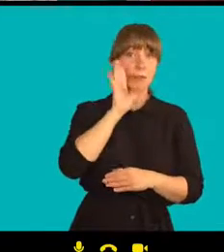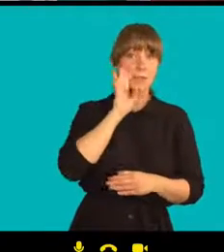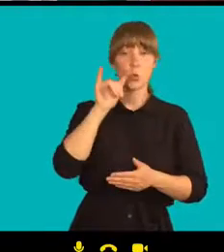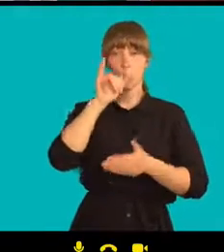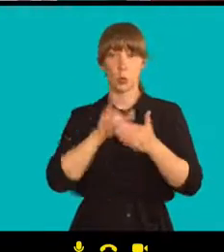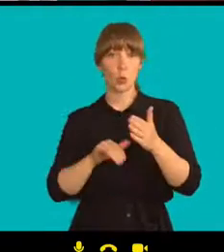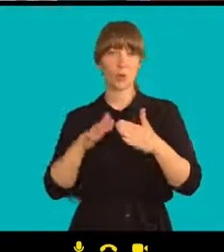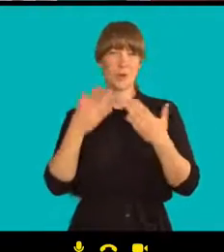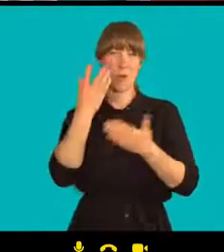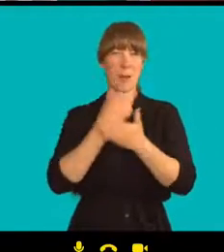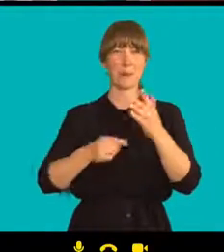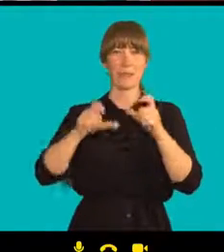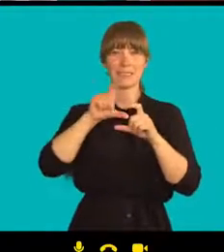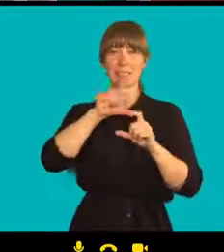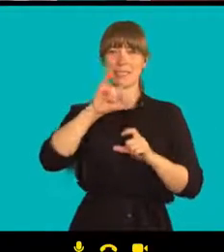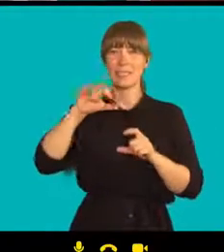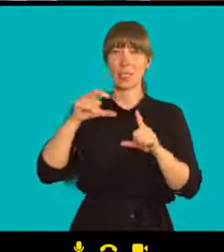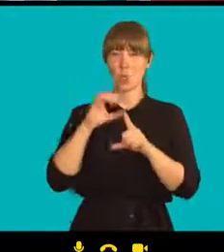Pane Mašeko,